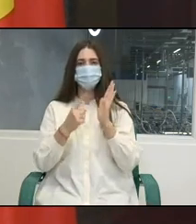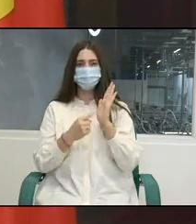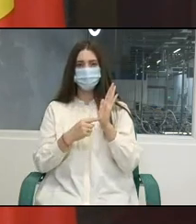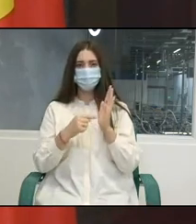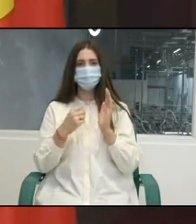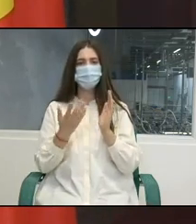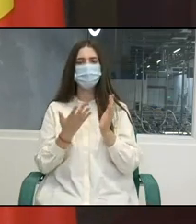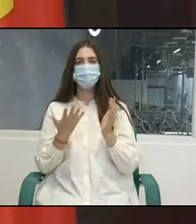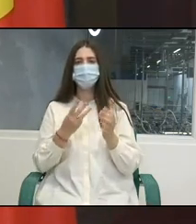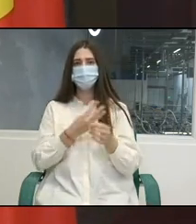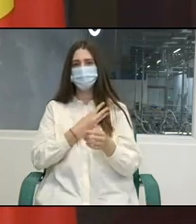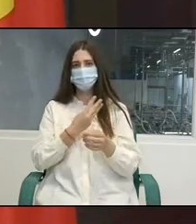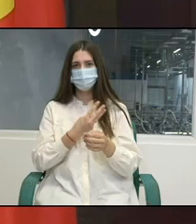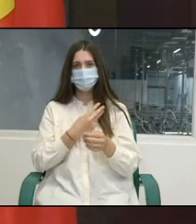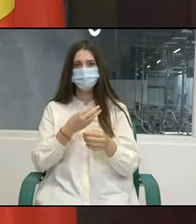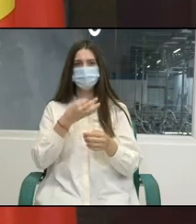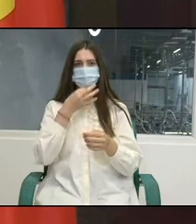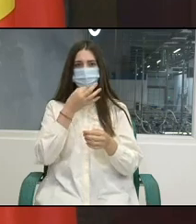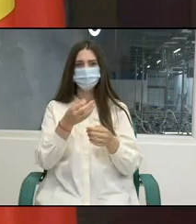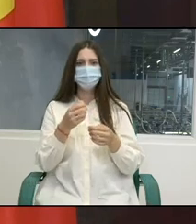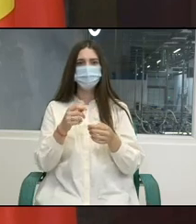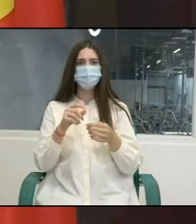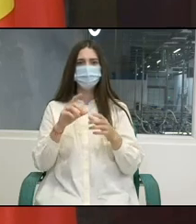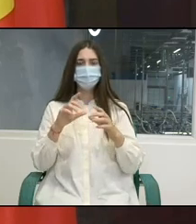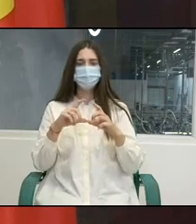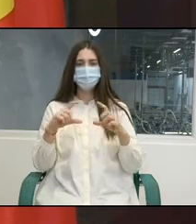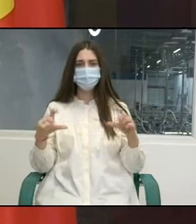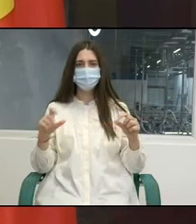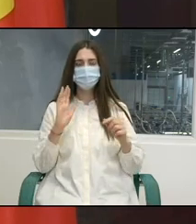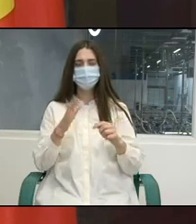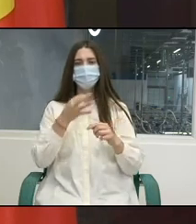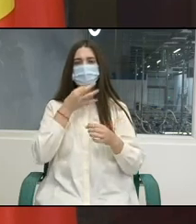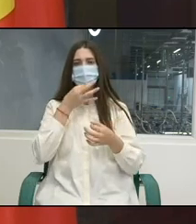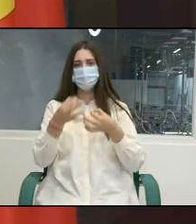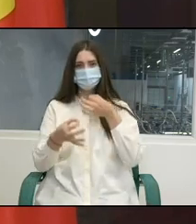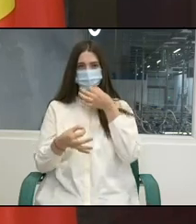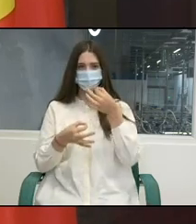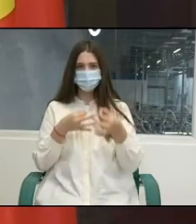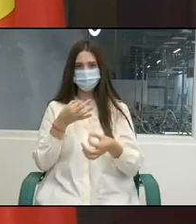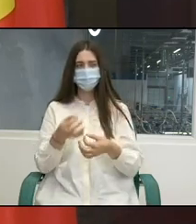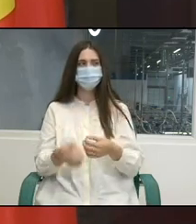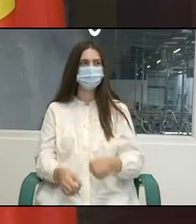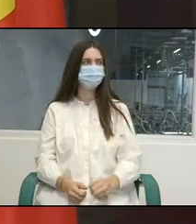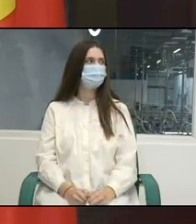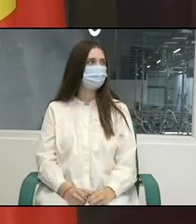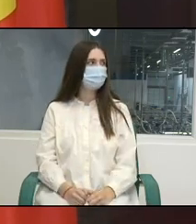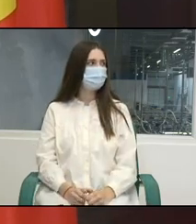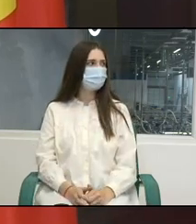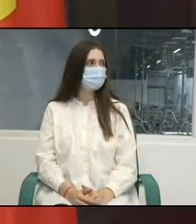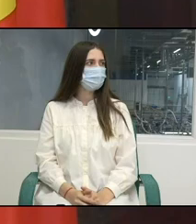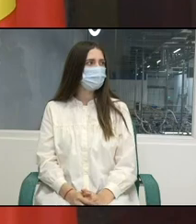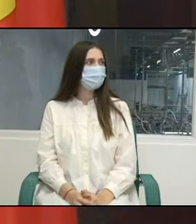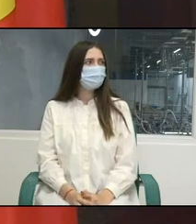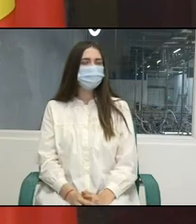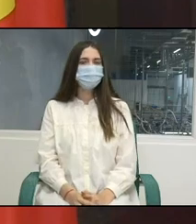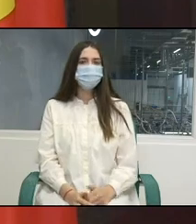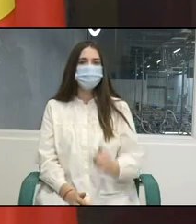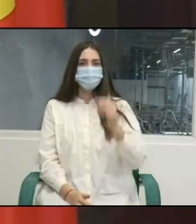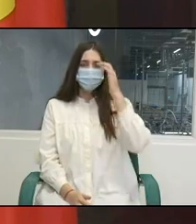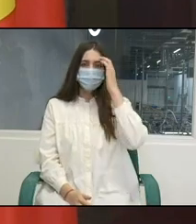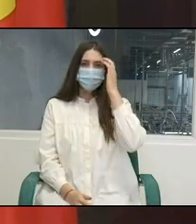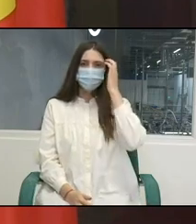în căsuța de mesaje. Promitem că cele mai interesante le vom adresa